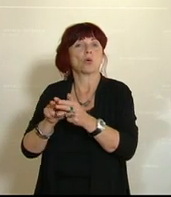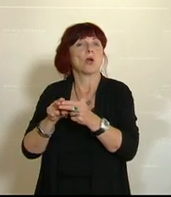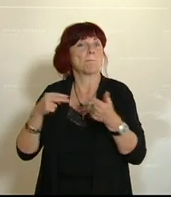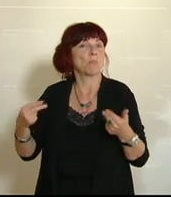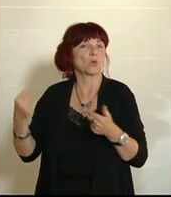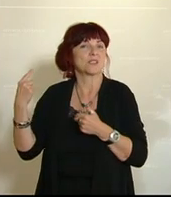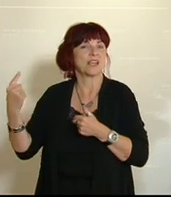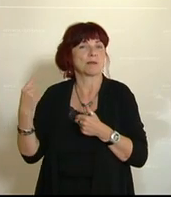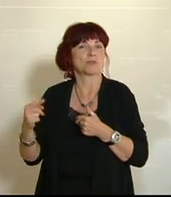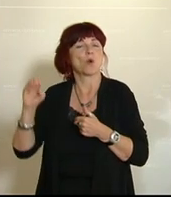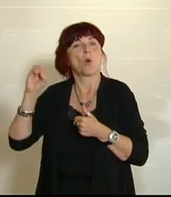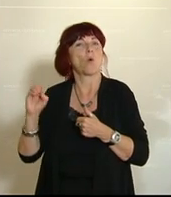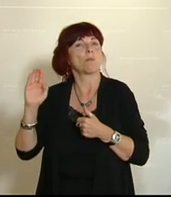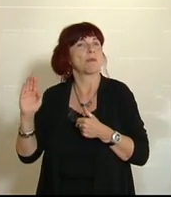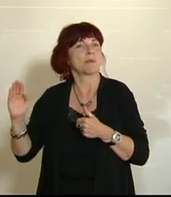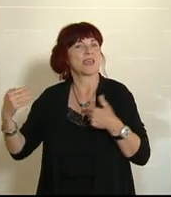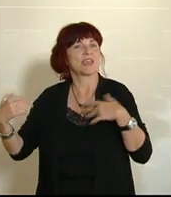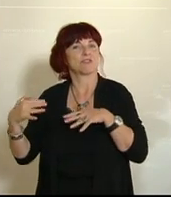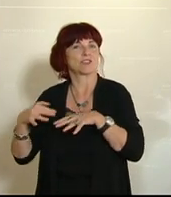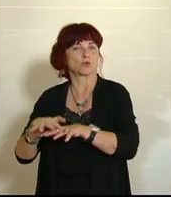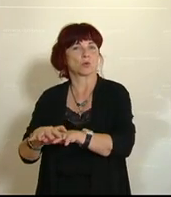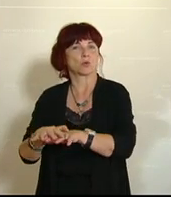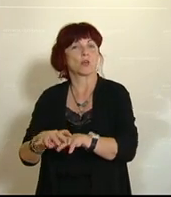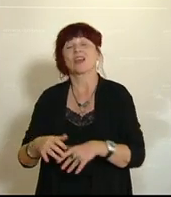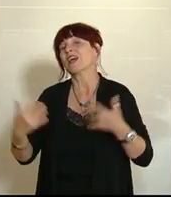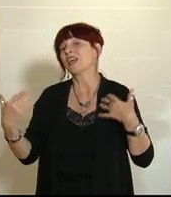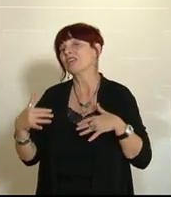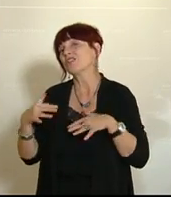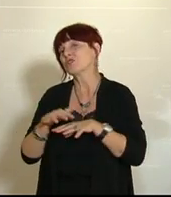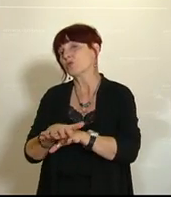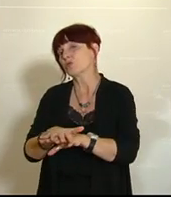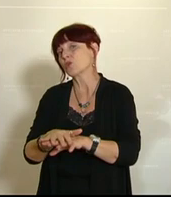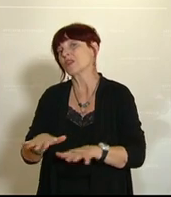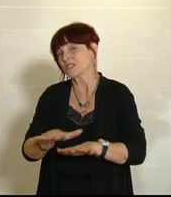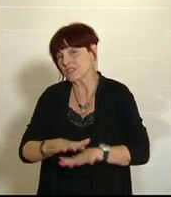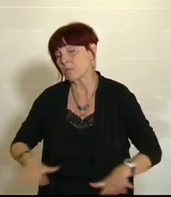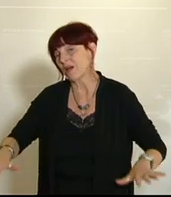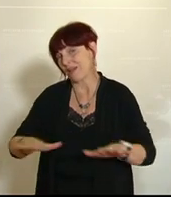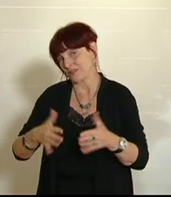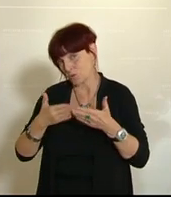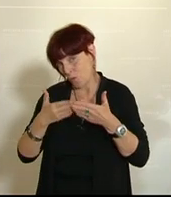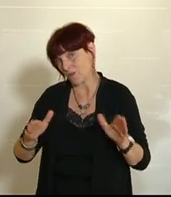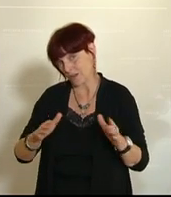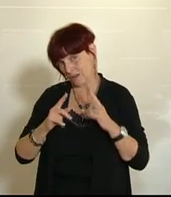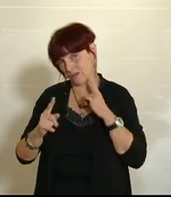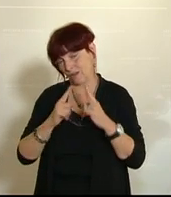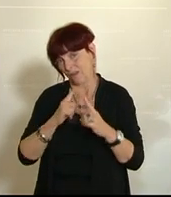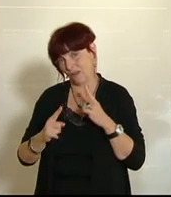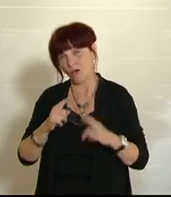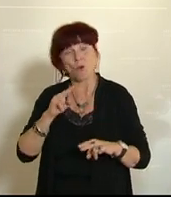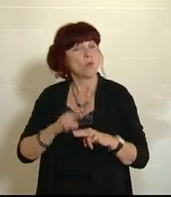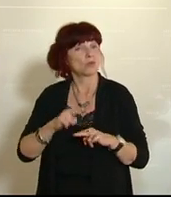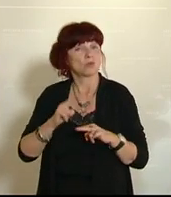ÖBP-Infrastruktur ist, die Infrastruktur ist die Basis unseres öffentlichen Verkehrs, und wenn wir die